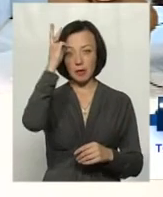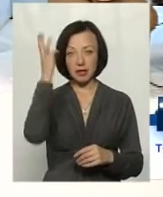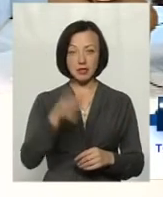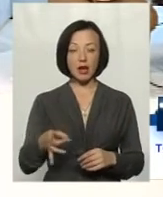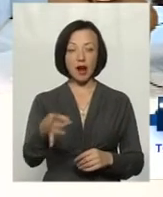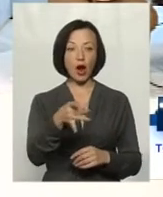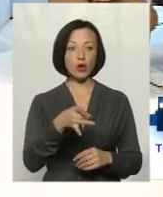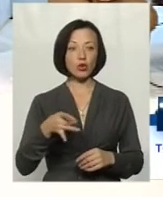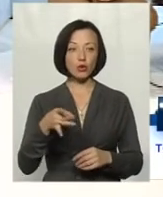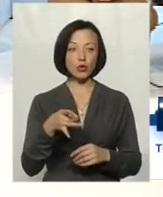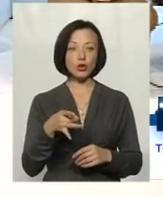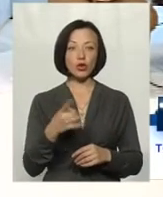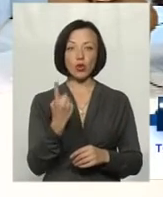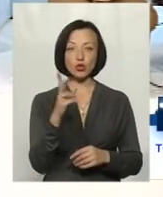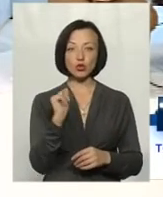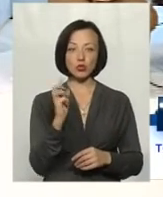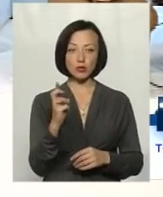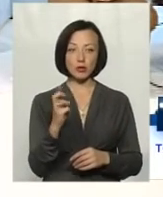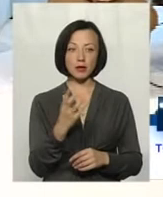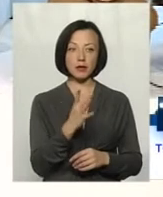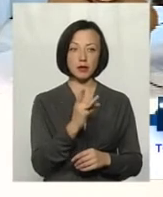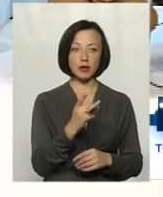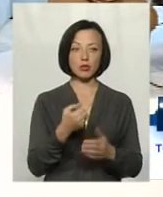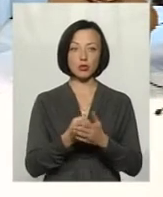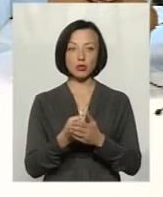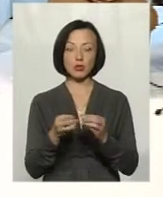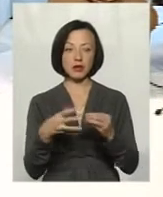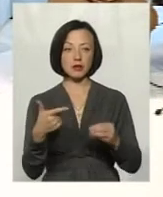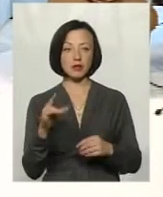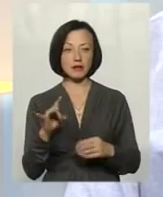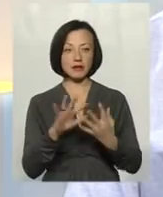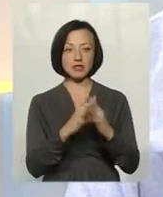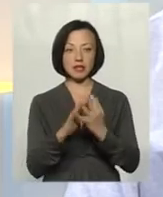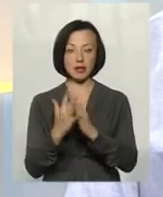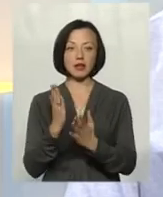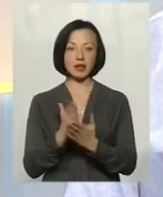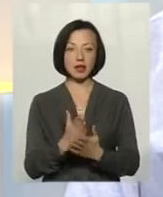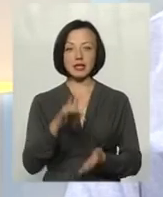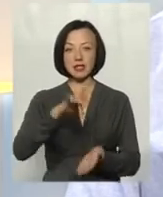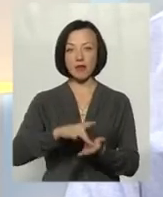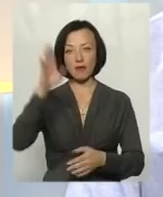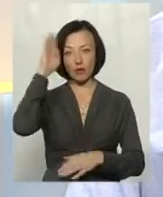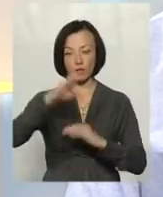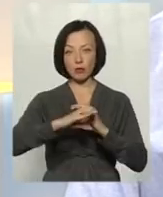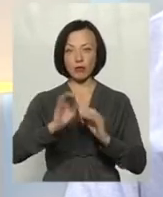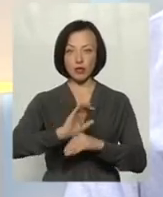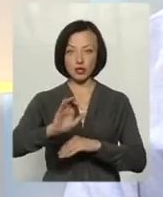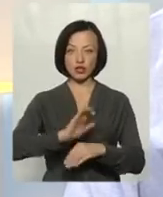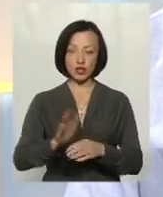вже куб води коливається від 5 до 15 гривень по селах, де є централізоване водопостачання.